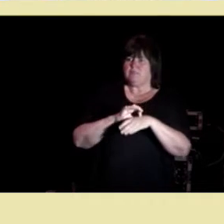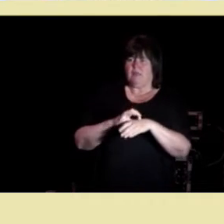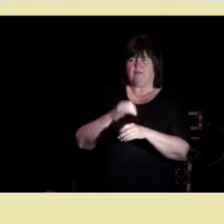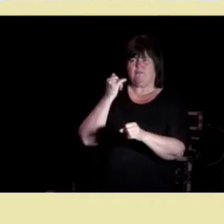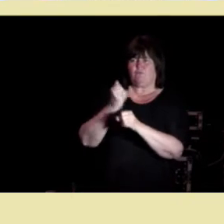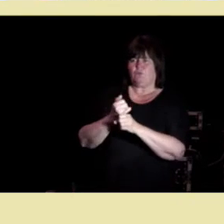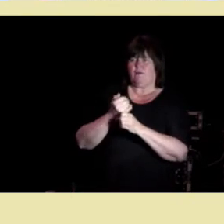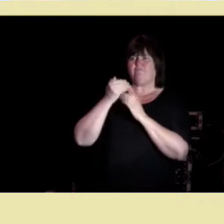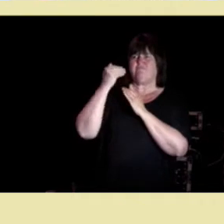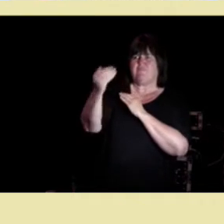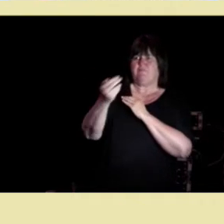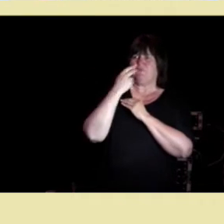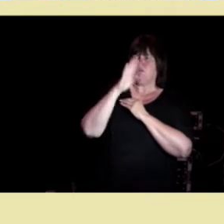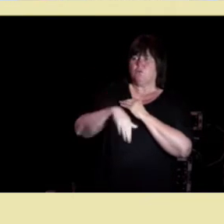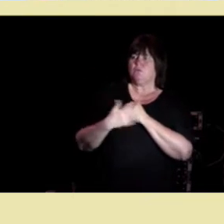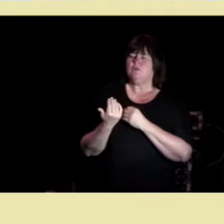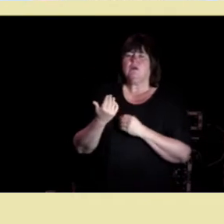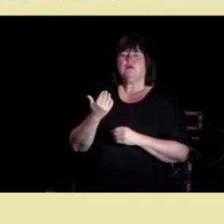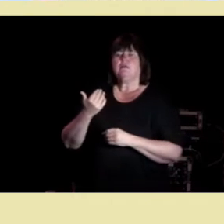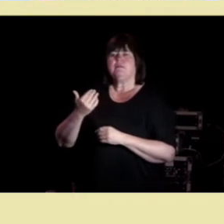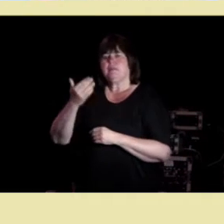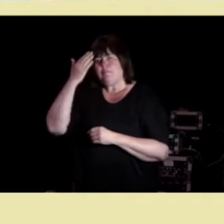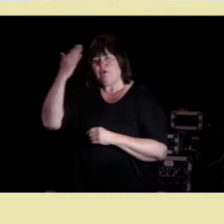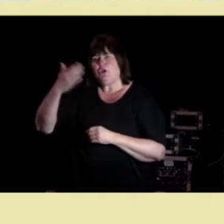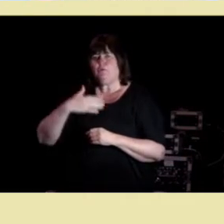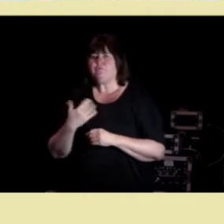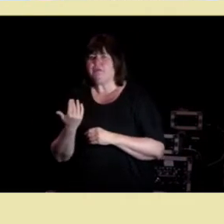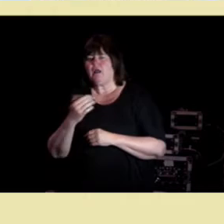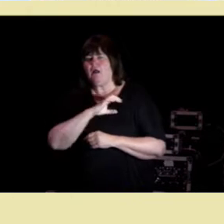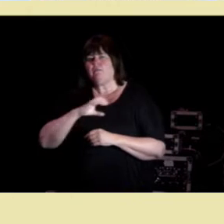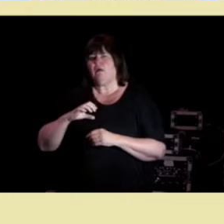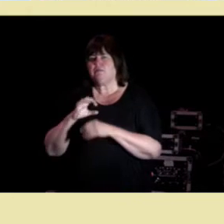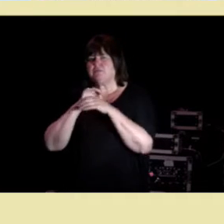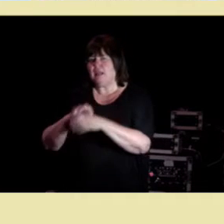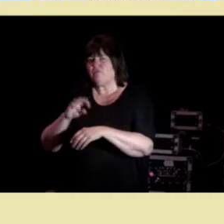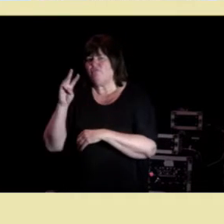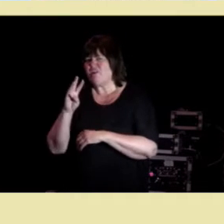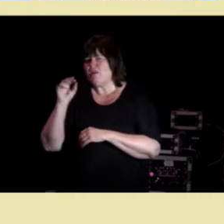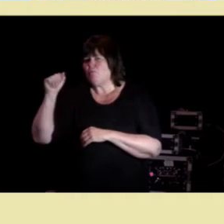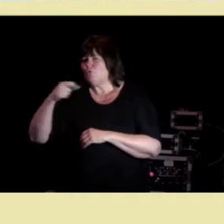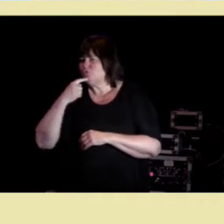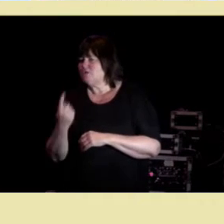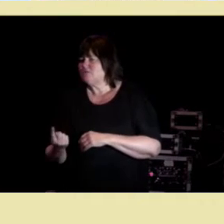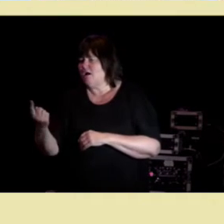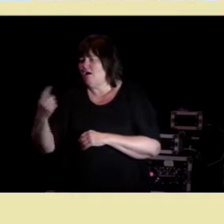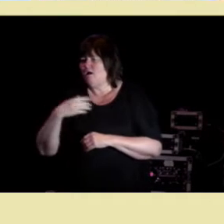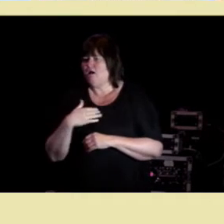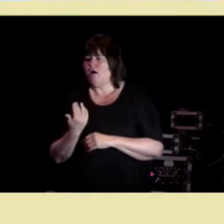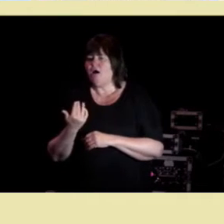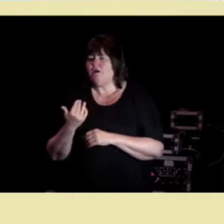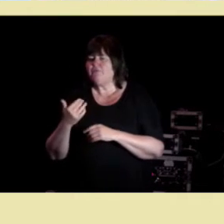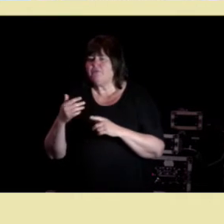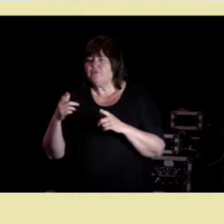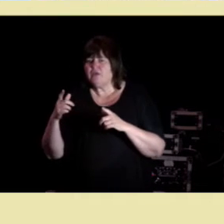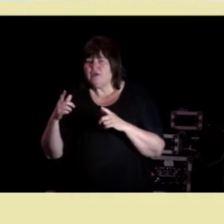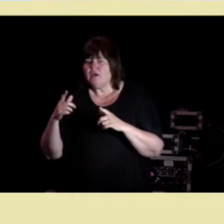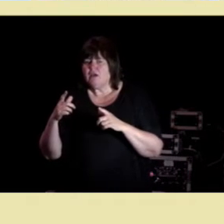den berømte kanadiske legen Sir William Osler han skal ha sagt at medisinen er usikkerhetens vitenskap